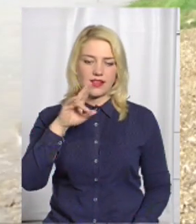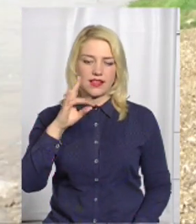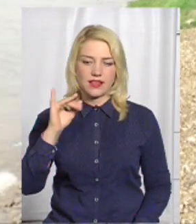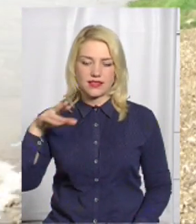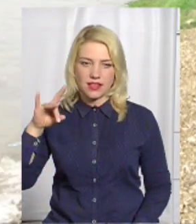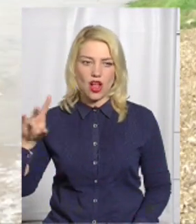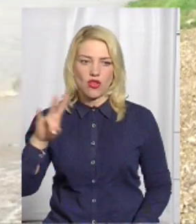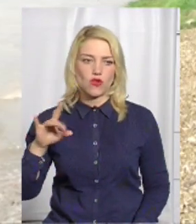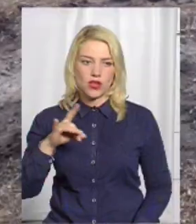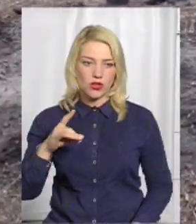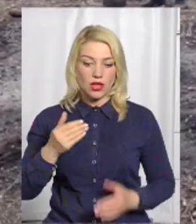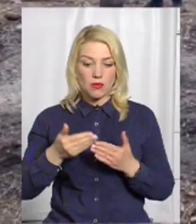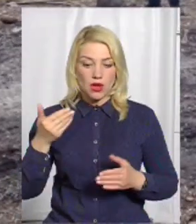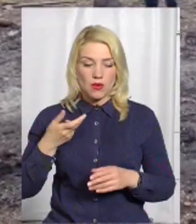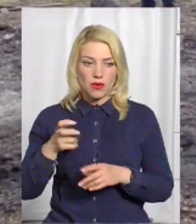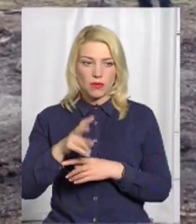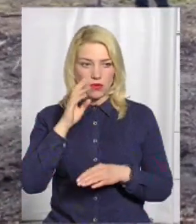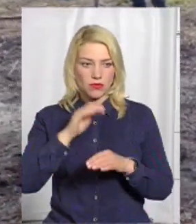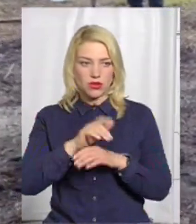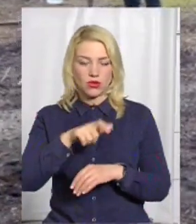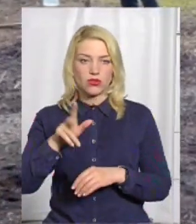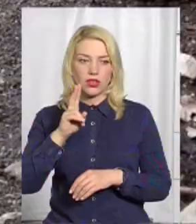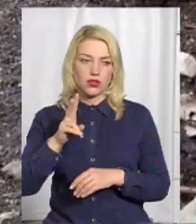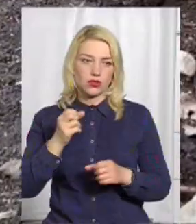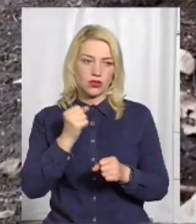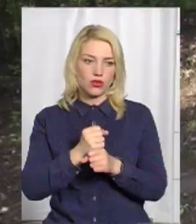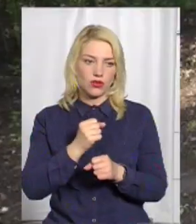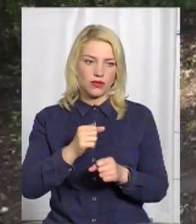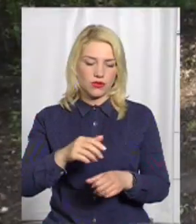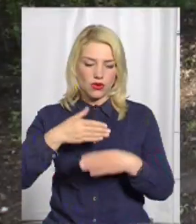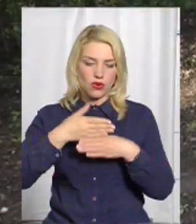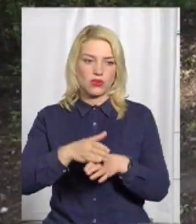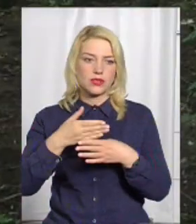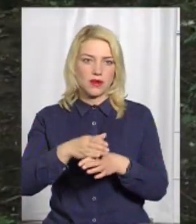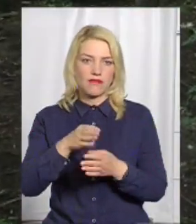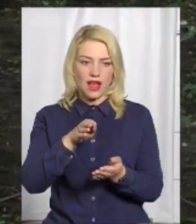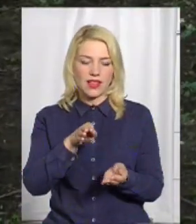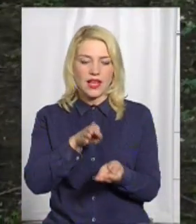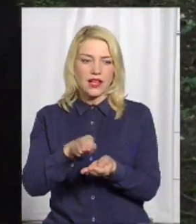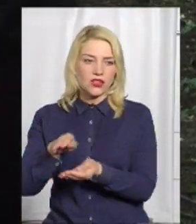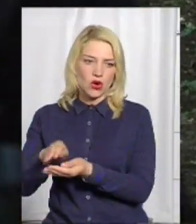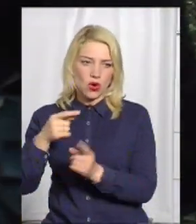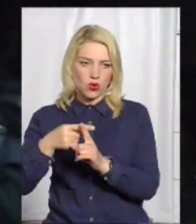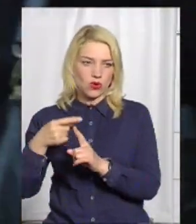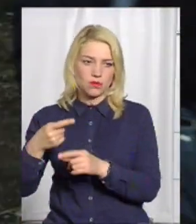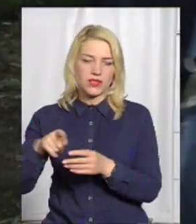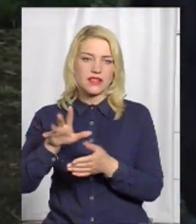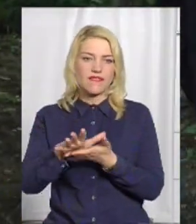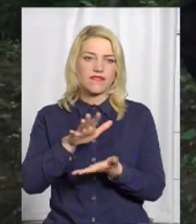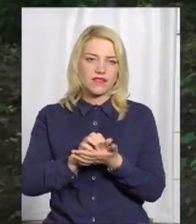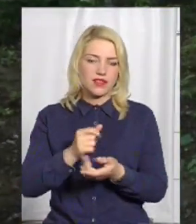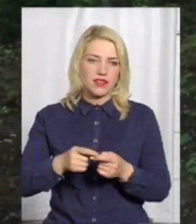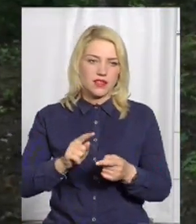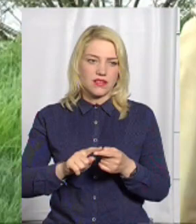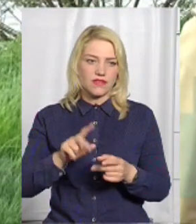попередніх відвідин історики помітили людей, котрі розбивали надгробки. Знищення давніх пам'яток є варварським вчинком, вважає громадський активіст